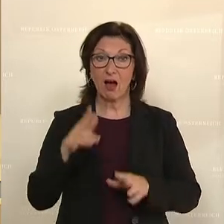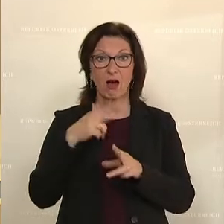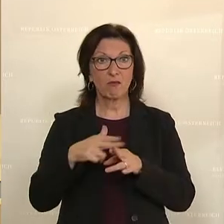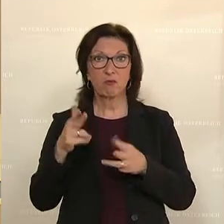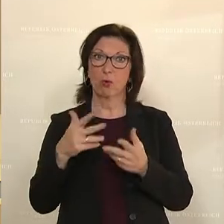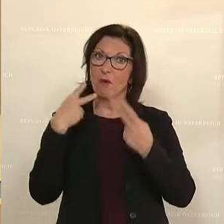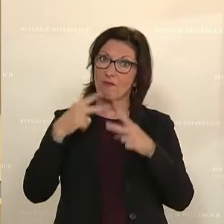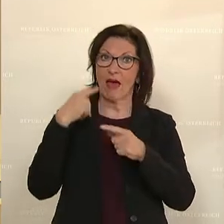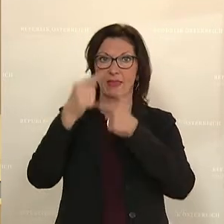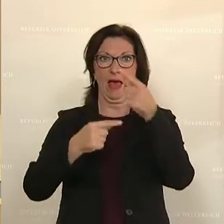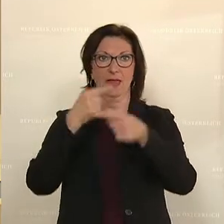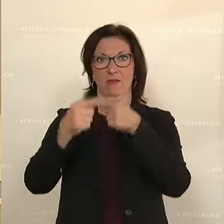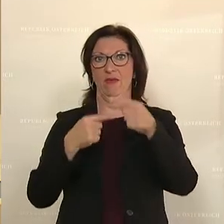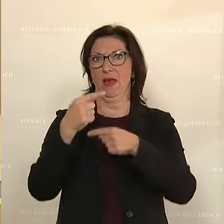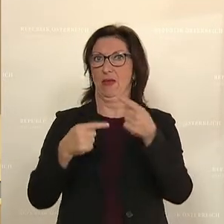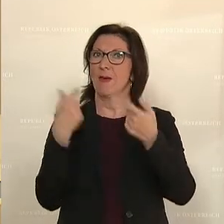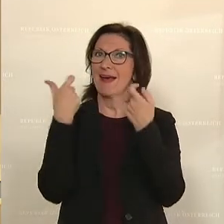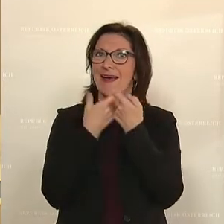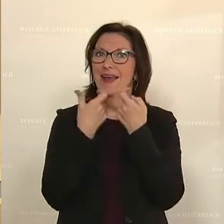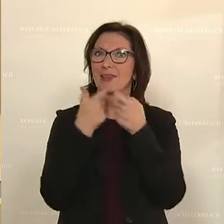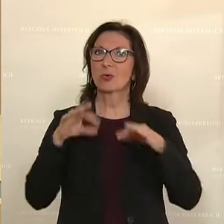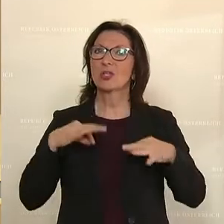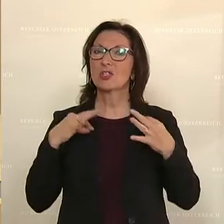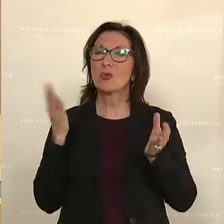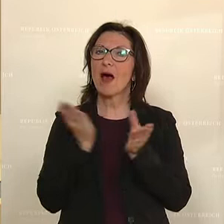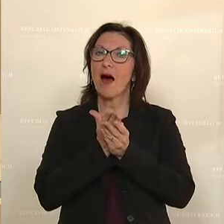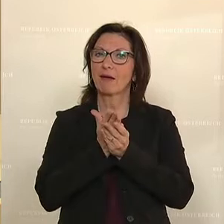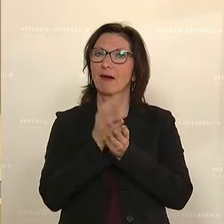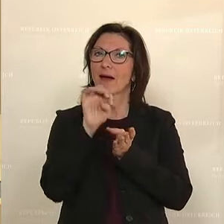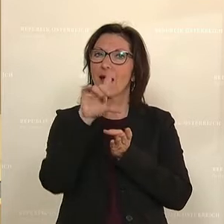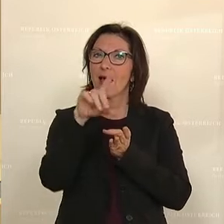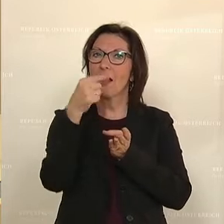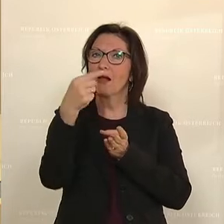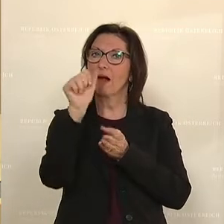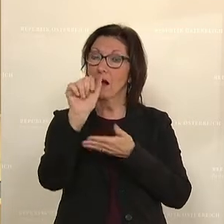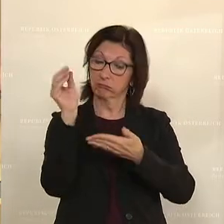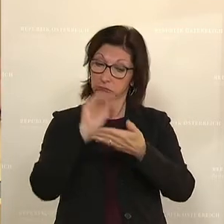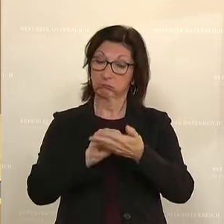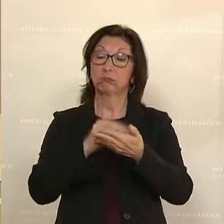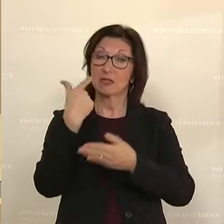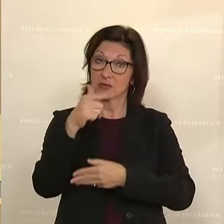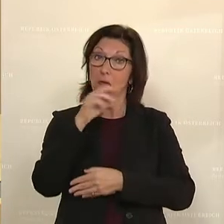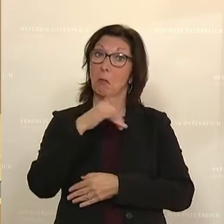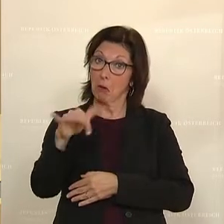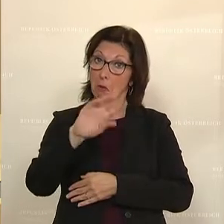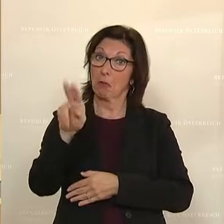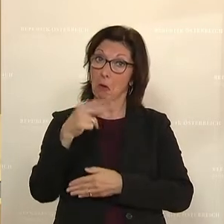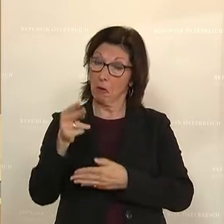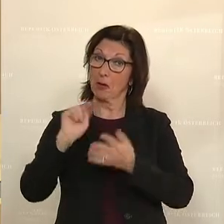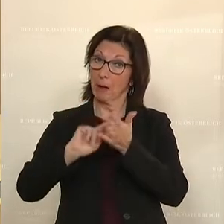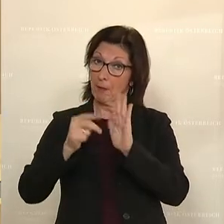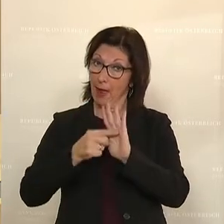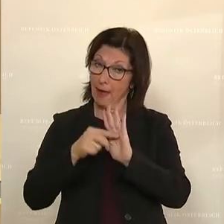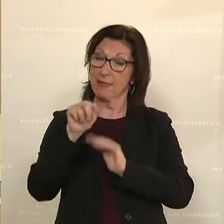Weiterentwicklung der elektronischen Gesundheitsakte ELGA bereitgestellt haben. Ganze 22 Millionen werden hier für den